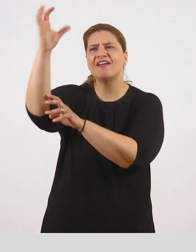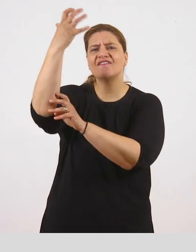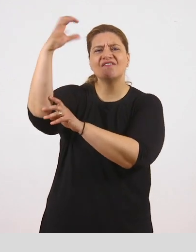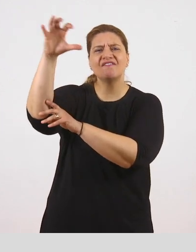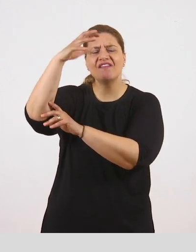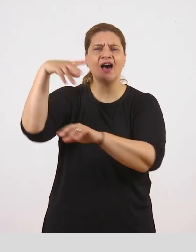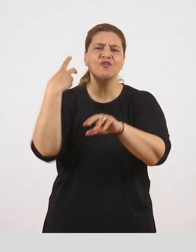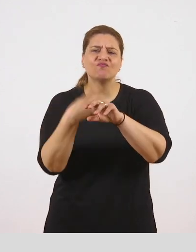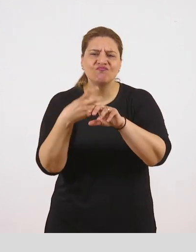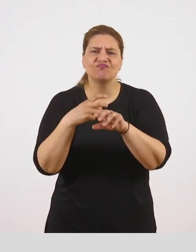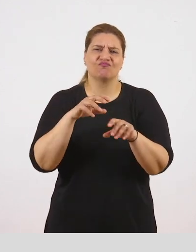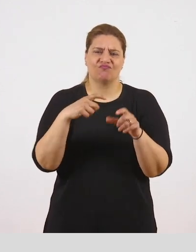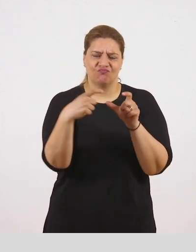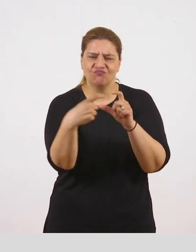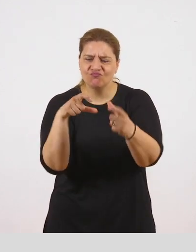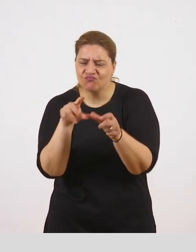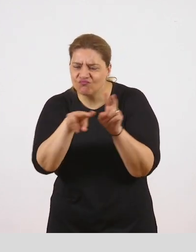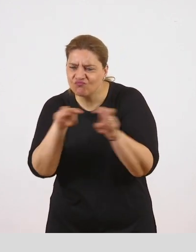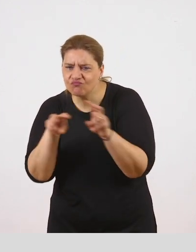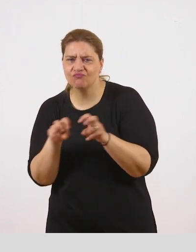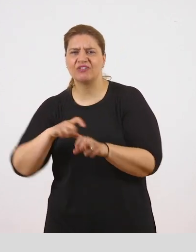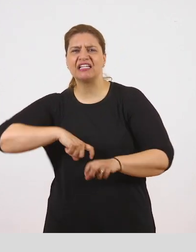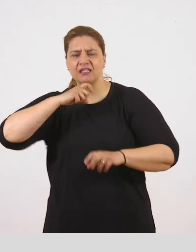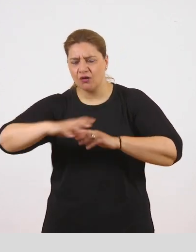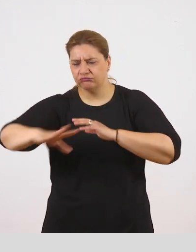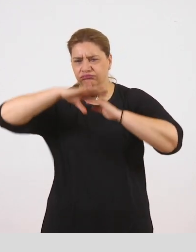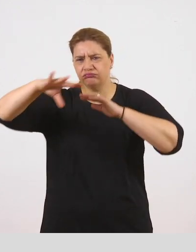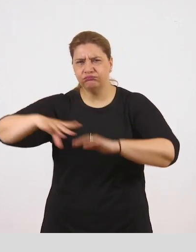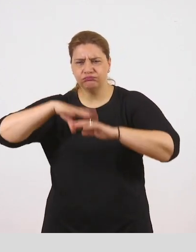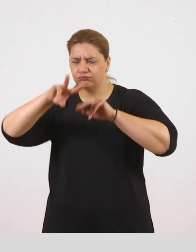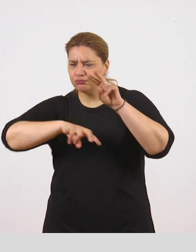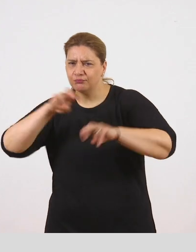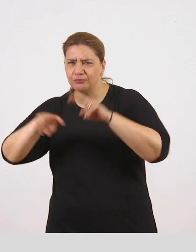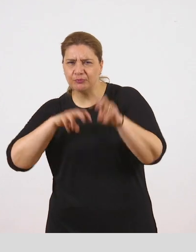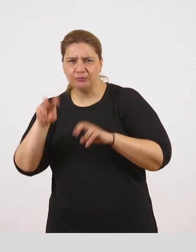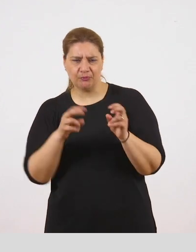βότσαλα και ξύλα από τη θάλασσα. Έφτιαχνε αριστουργήματα και στόλιζε τον κήπο.